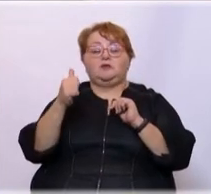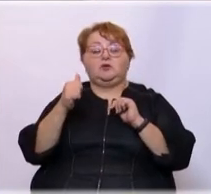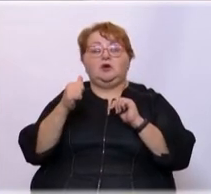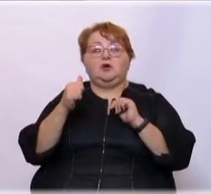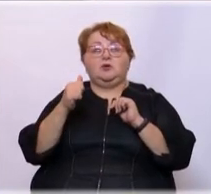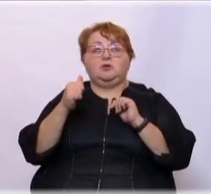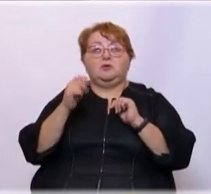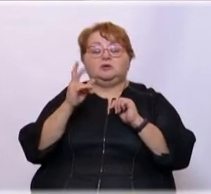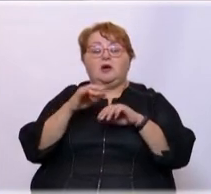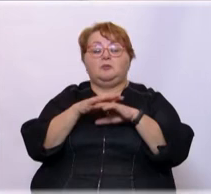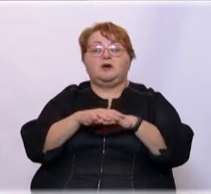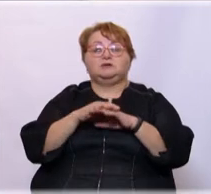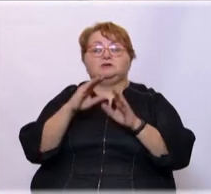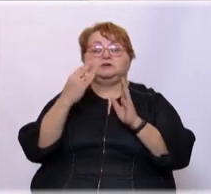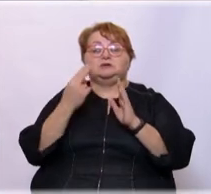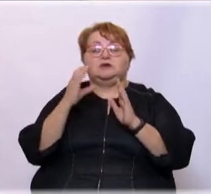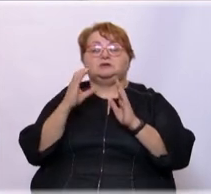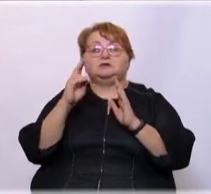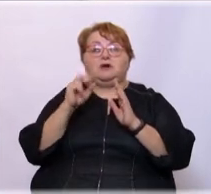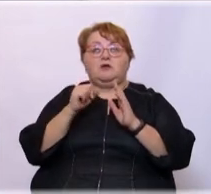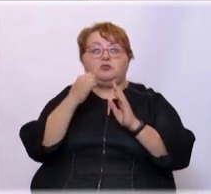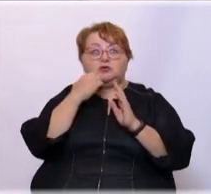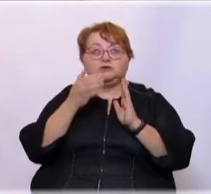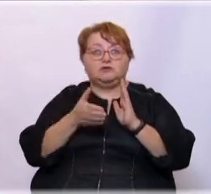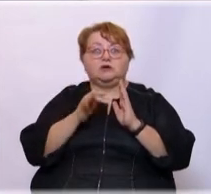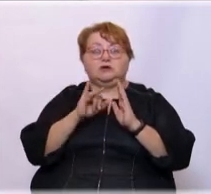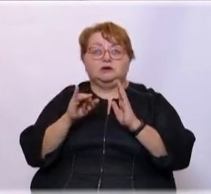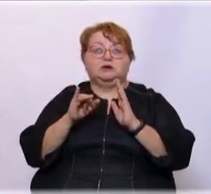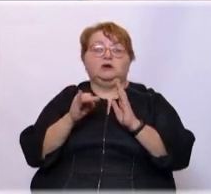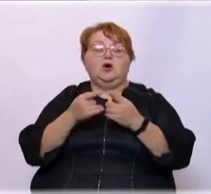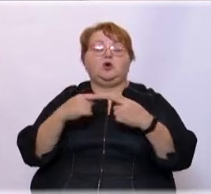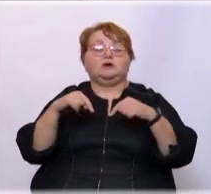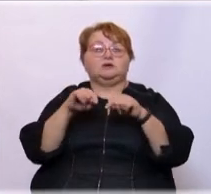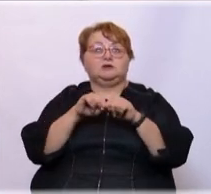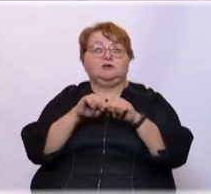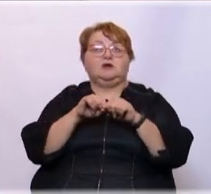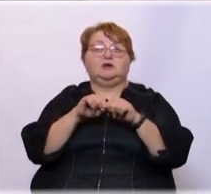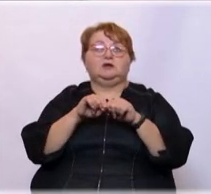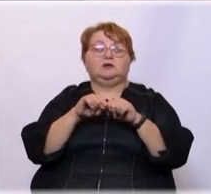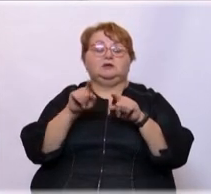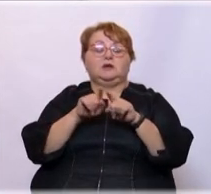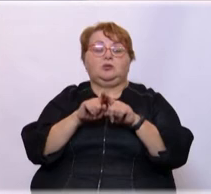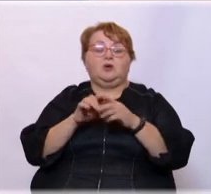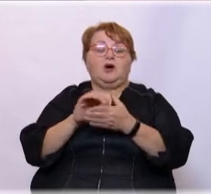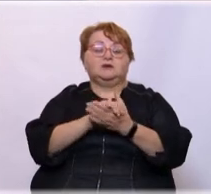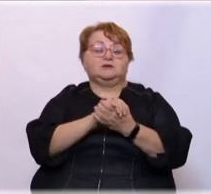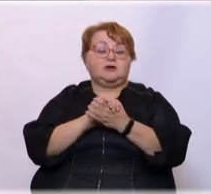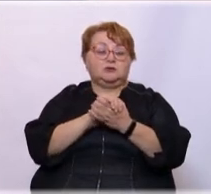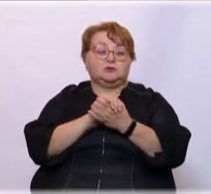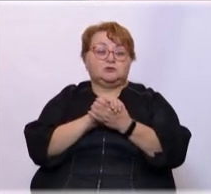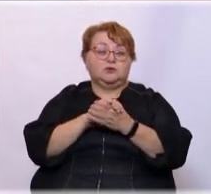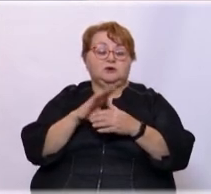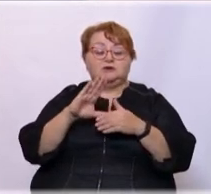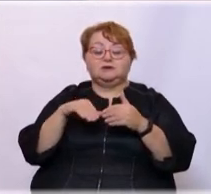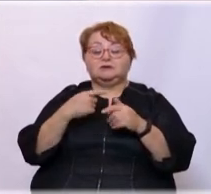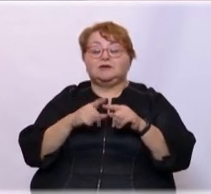на базе ЦСКА в Москве и создали, так сказать, и учредили такую ассоциацию. Вот с тех